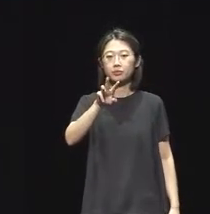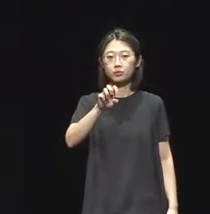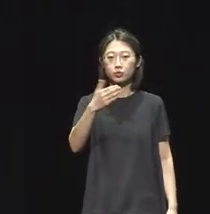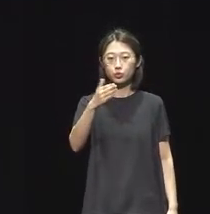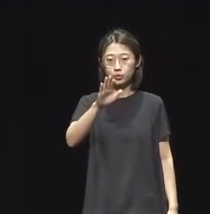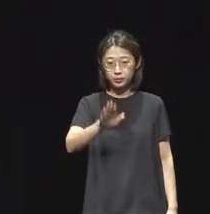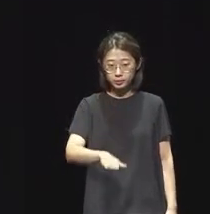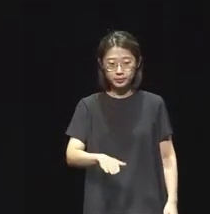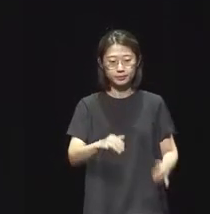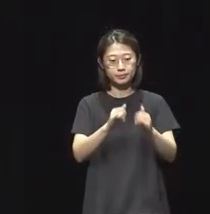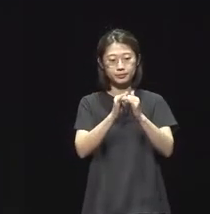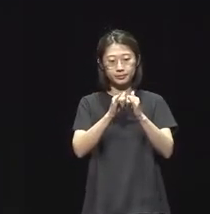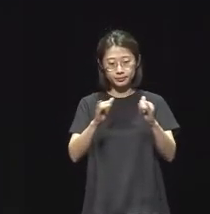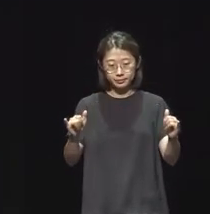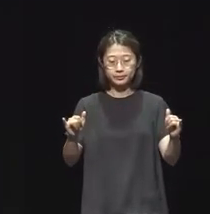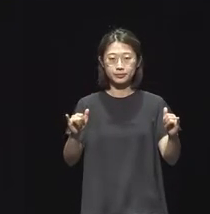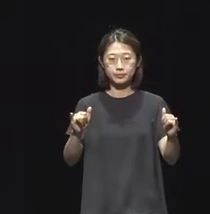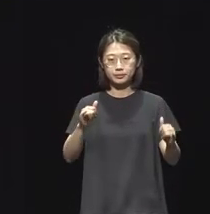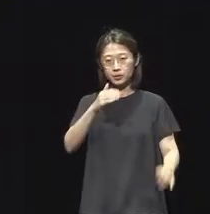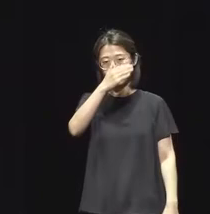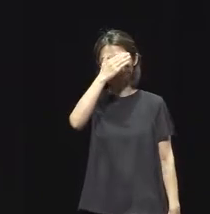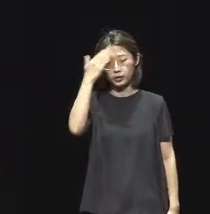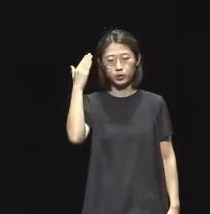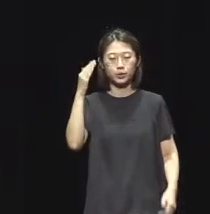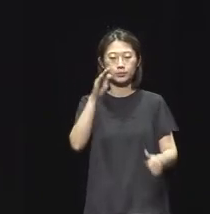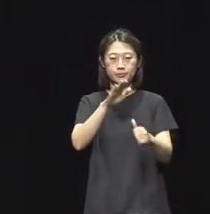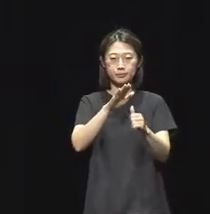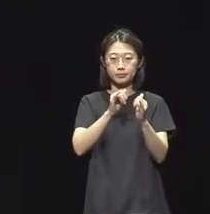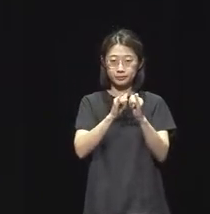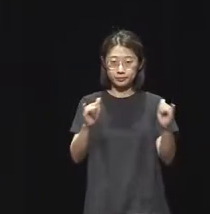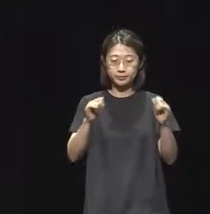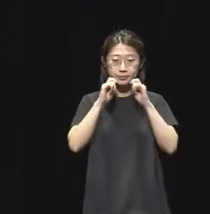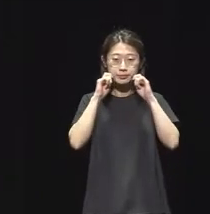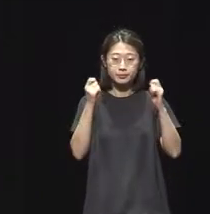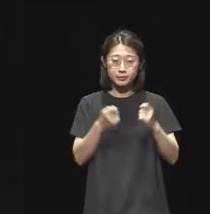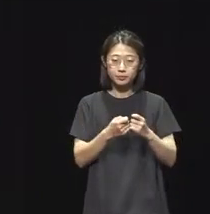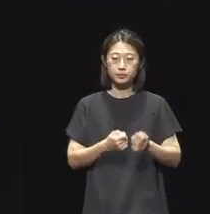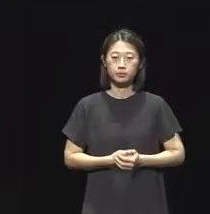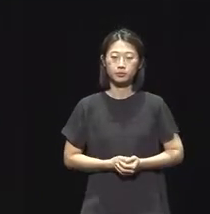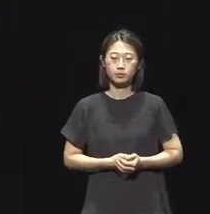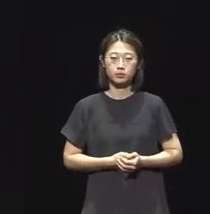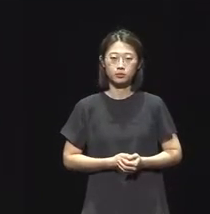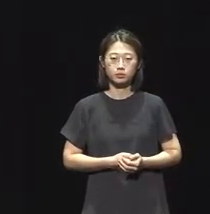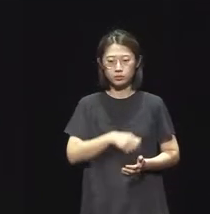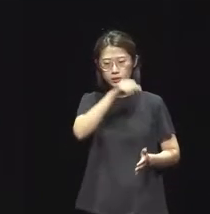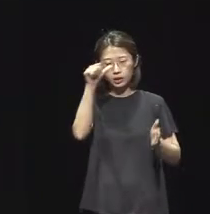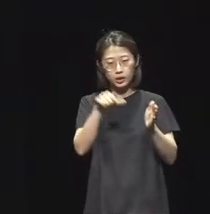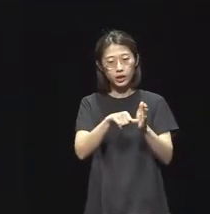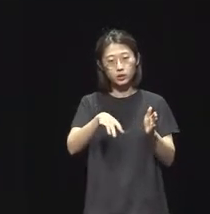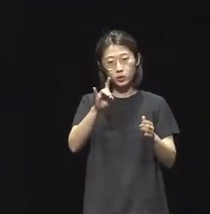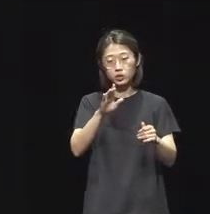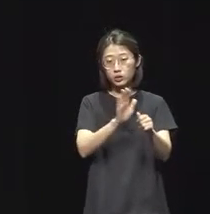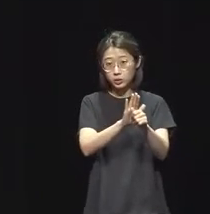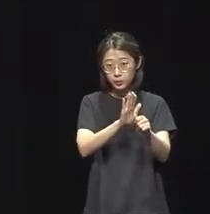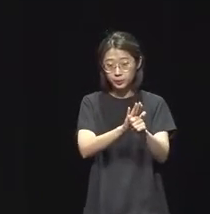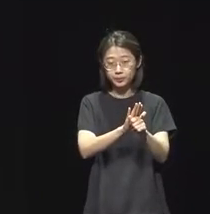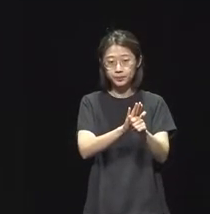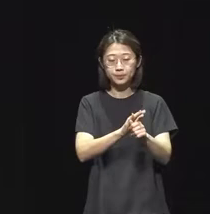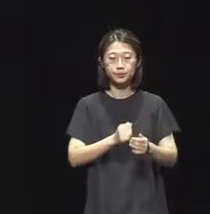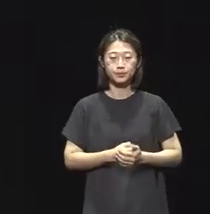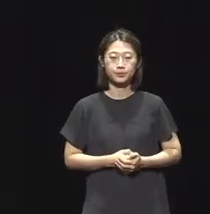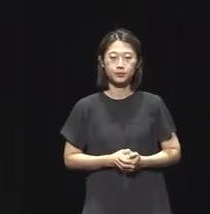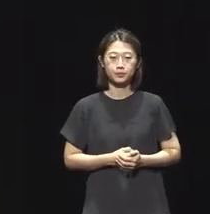청년예술가 개인을 대상으로 하고 있고요. 청년예술가 생애 첫 지원이라는 사업 이름과 같이